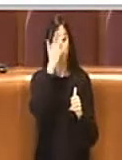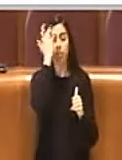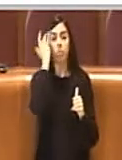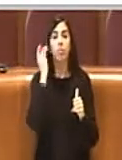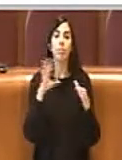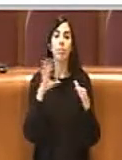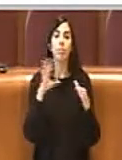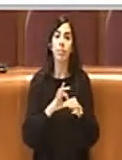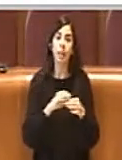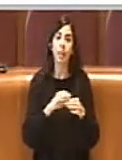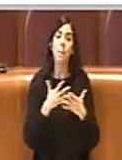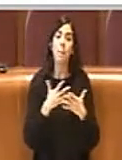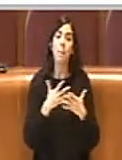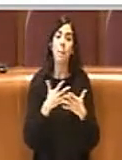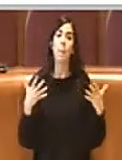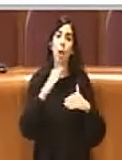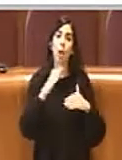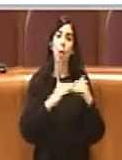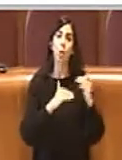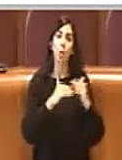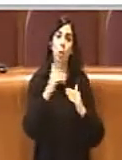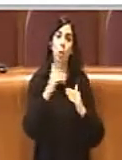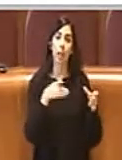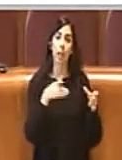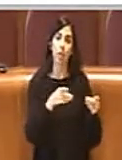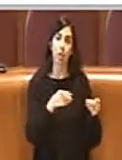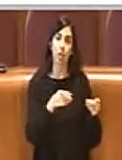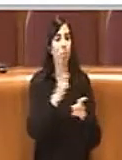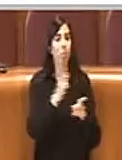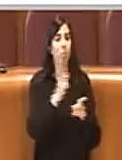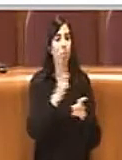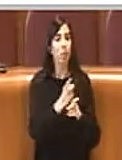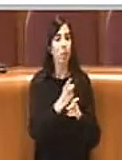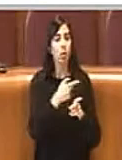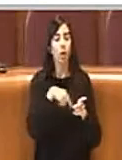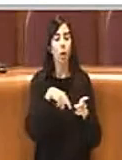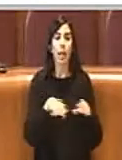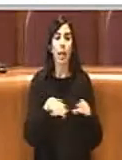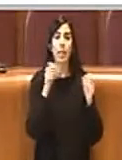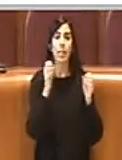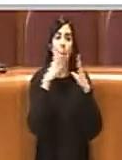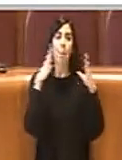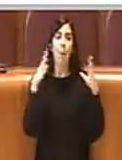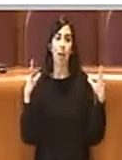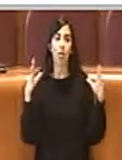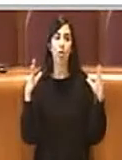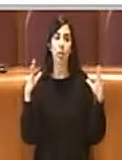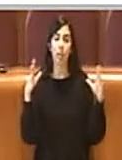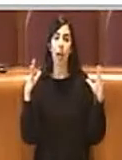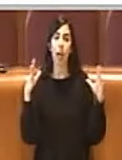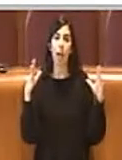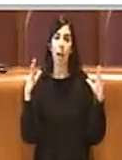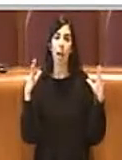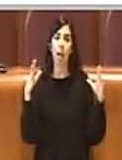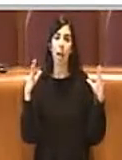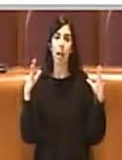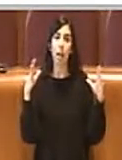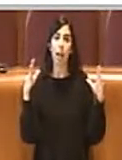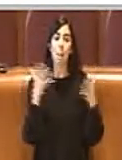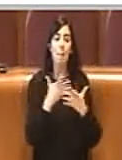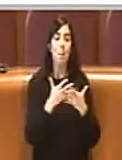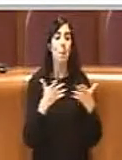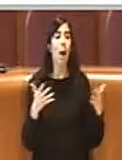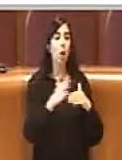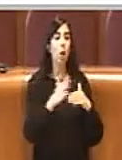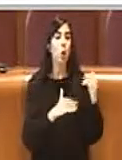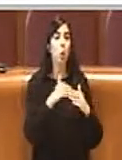macrostruttura digitale quindi è necessario immaginare quale possa essere quindi non più solo la macrostruttura